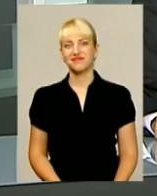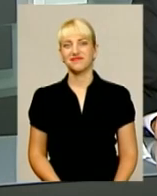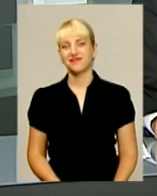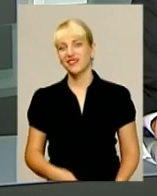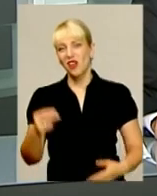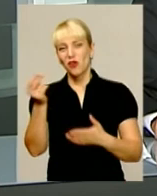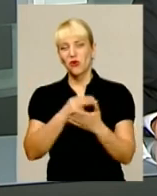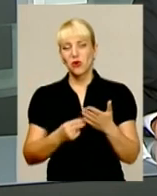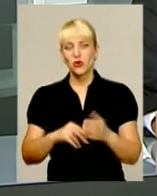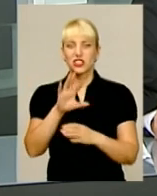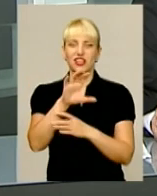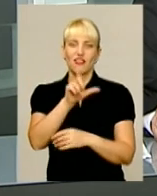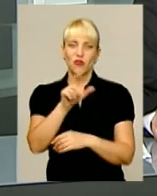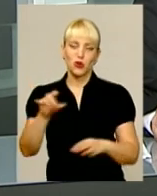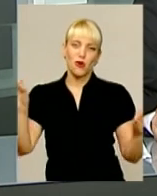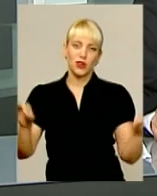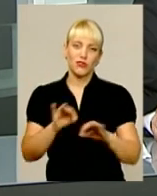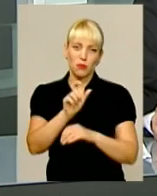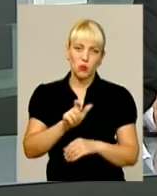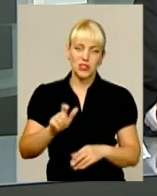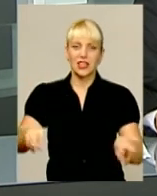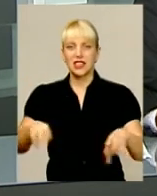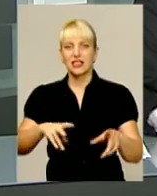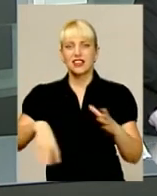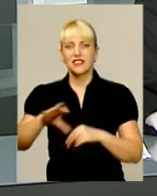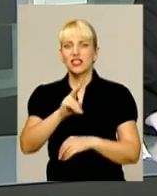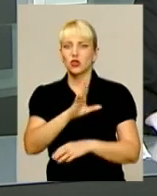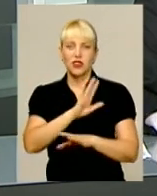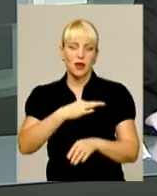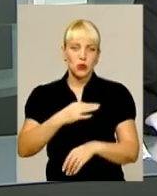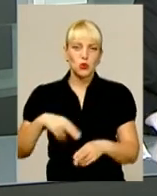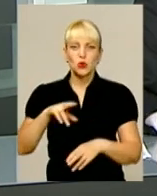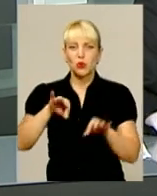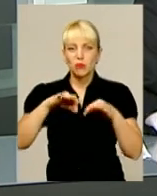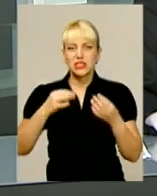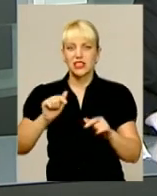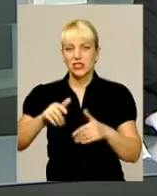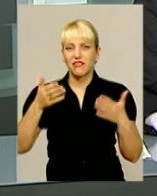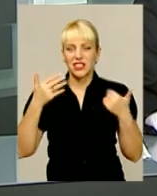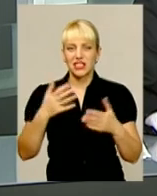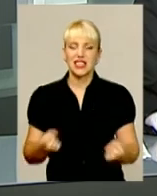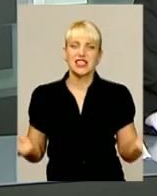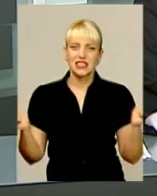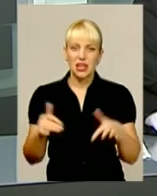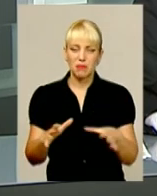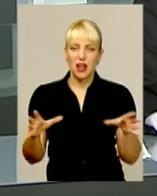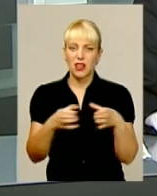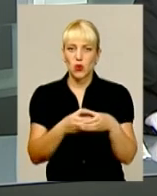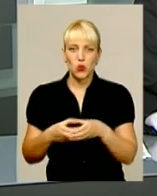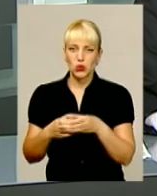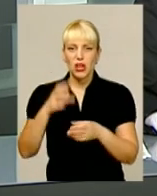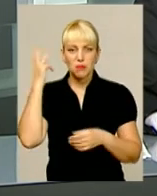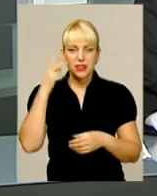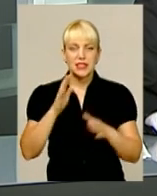Художники, фотографи, музиканти, танцівники та всі небайдужі до мистецтва цими вихідними зібрались гуртом у Хмельницькому парку